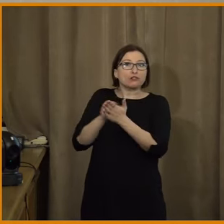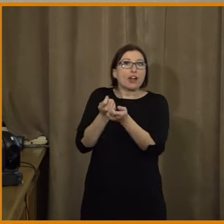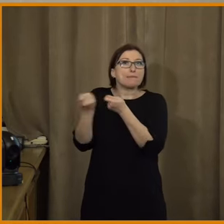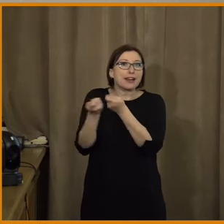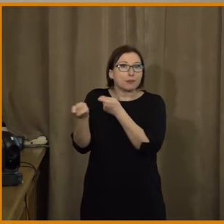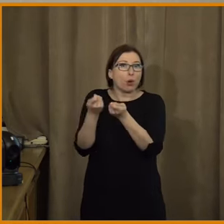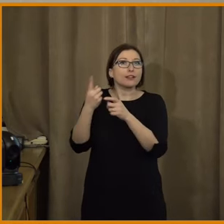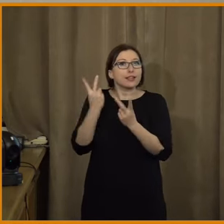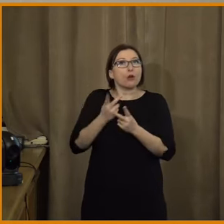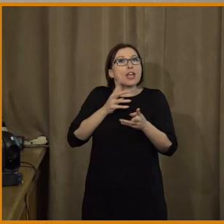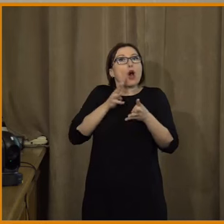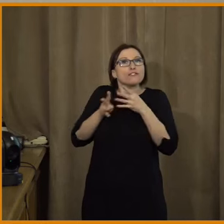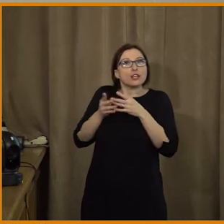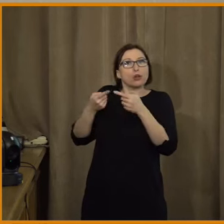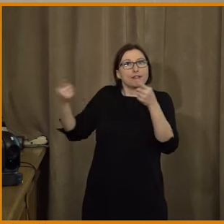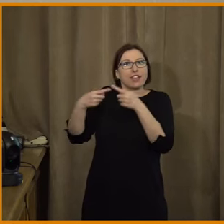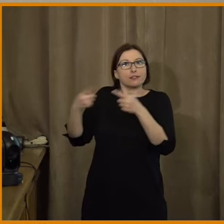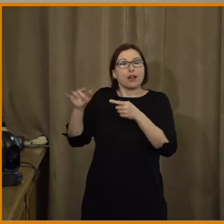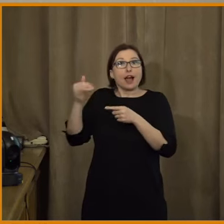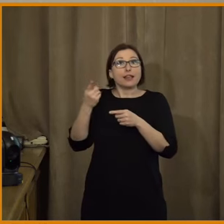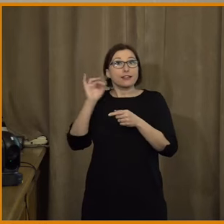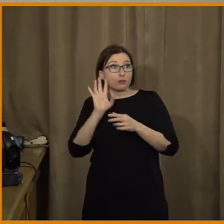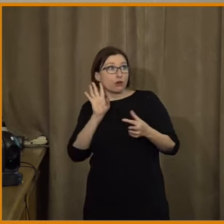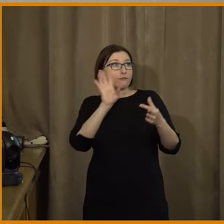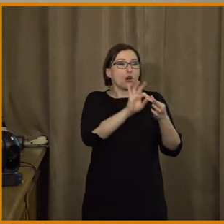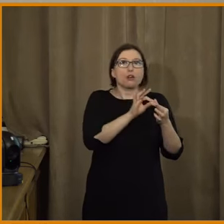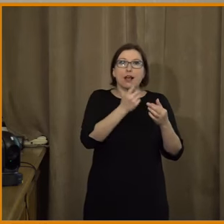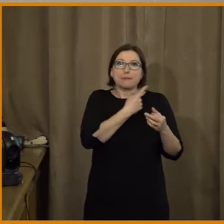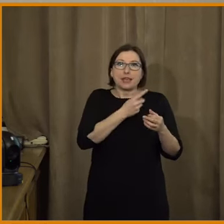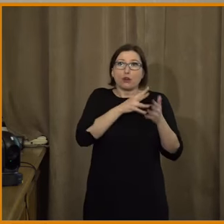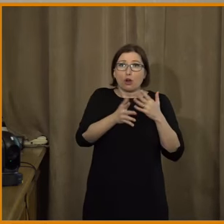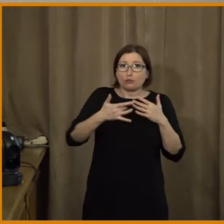manipulativní metody nebo používají ty moderní techniky